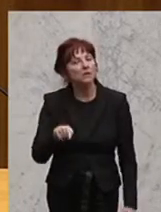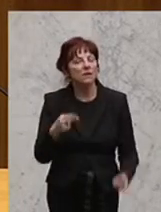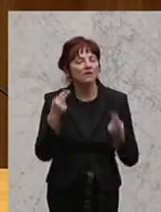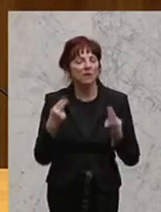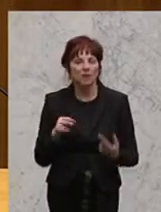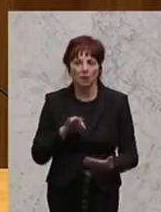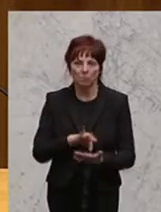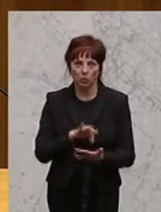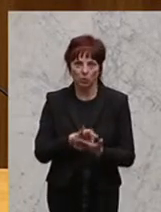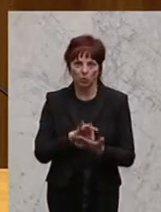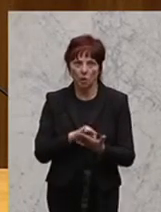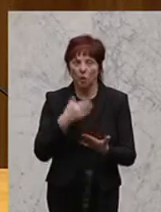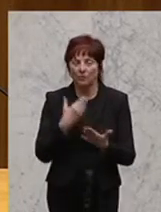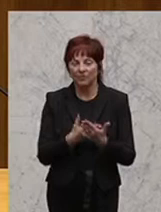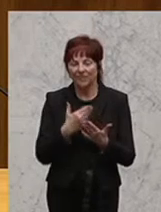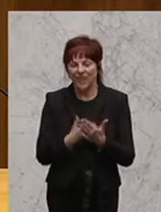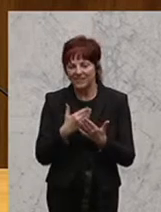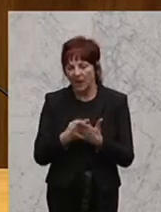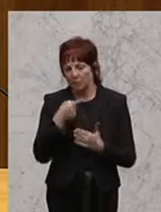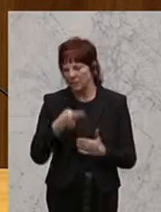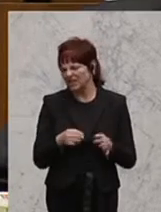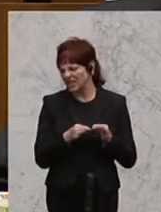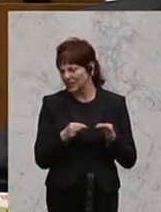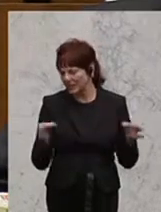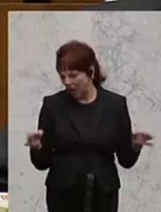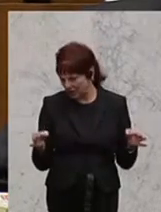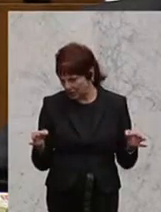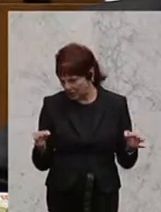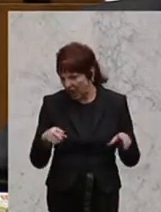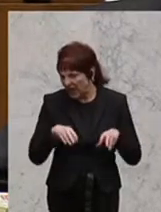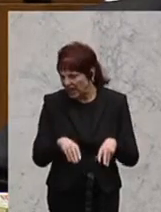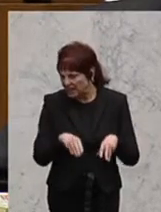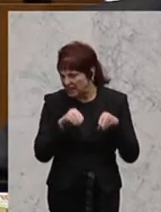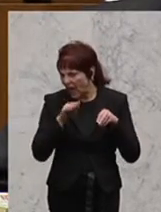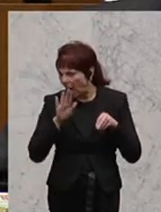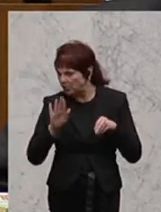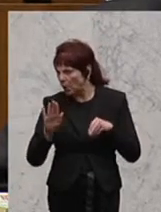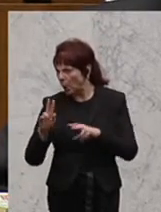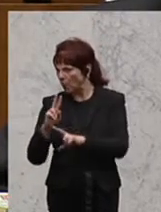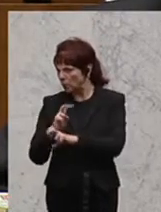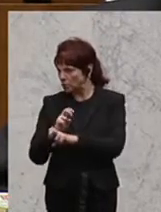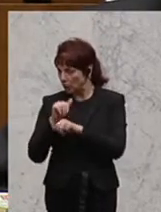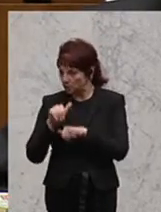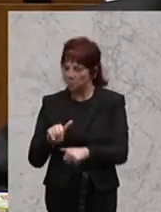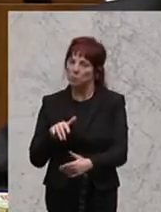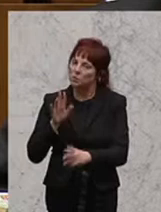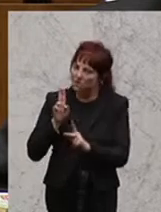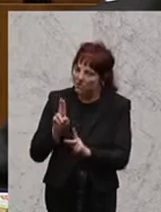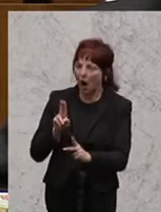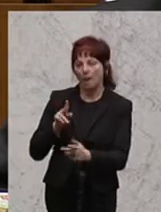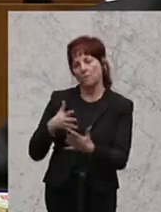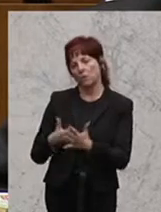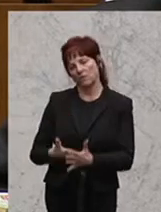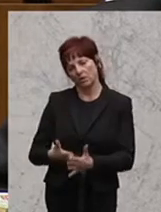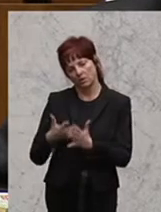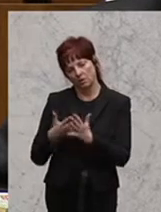Und vor diesem Hintergrund ist der Satz, der Islam gehört zu Österreich zu überprüfen. Denn ich hoffe nicht, dass Sie das tatsächlich so gemeint